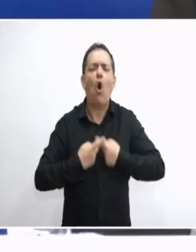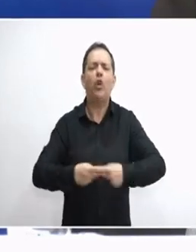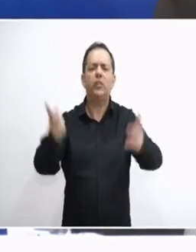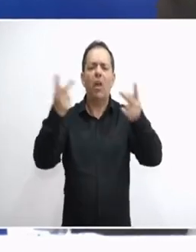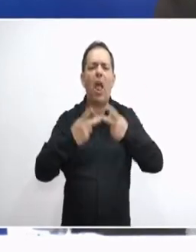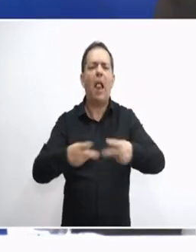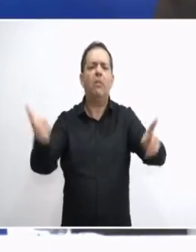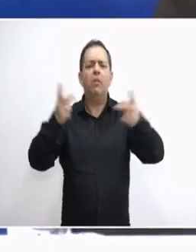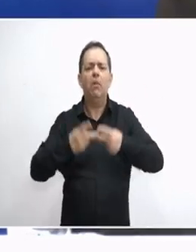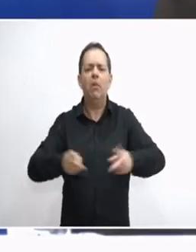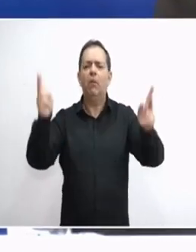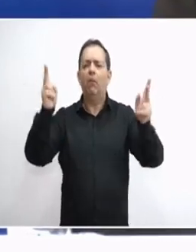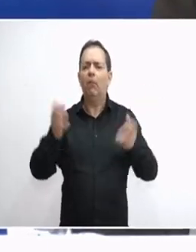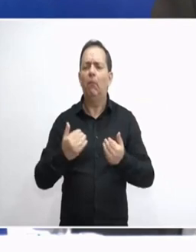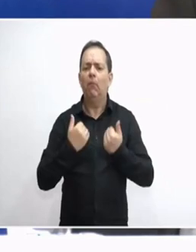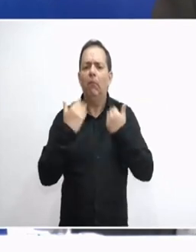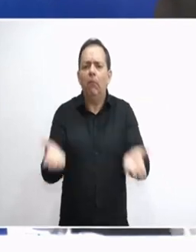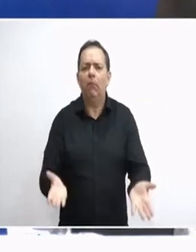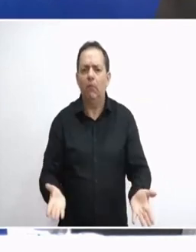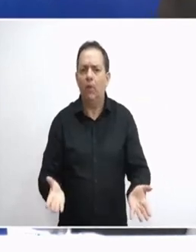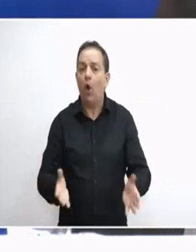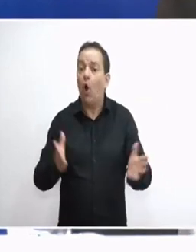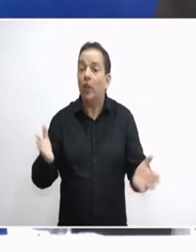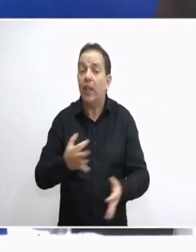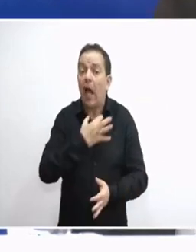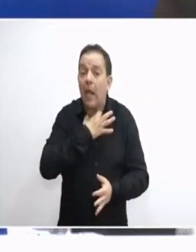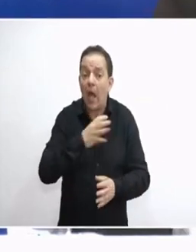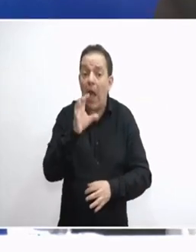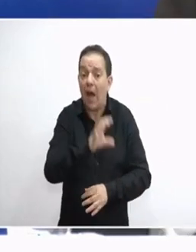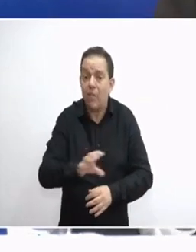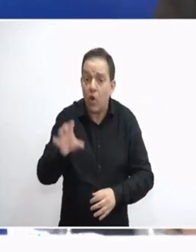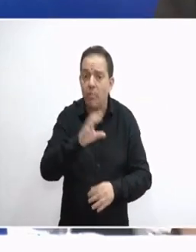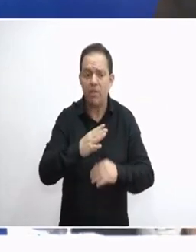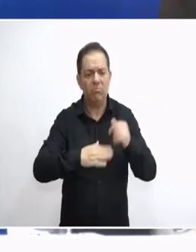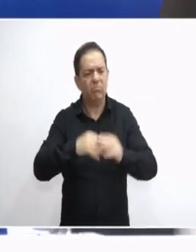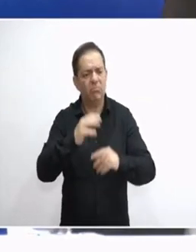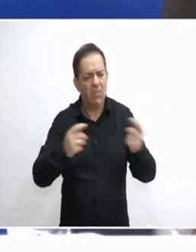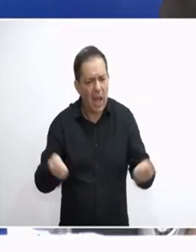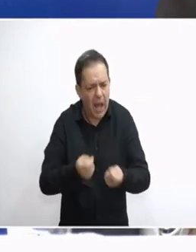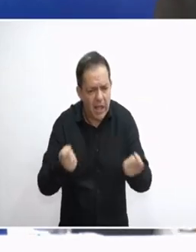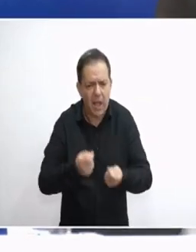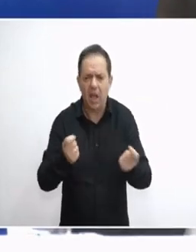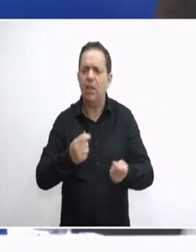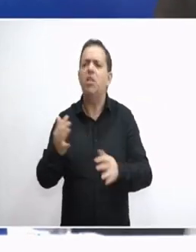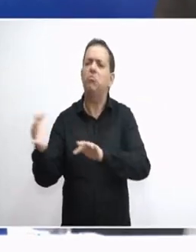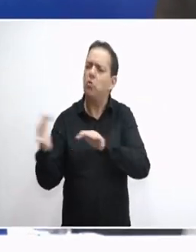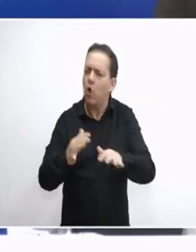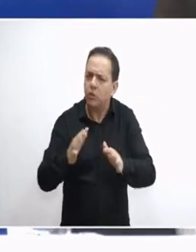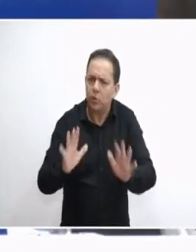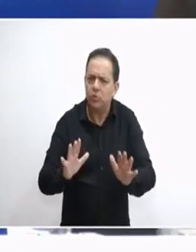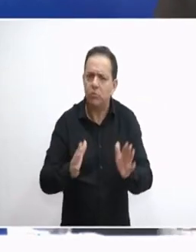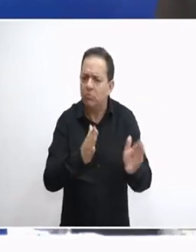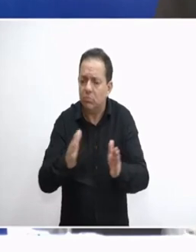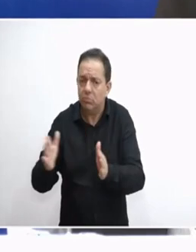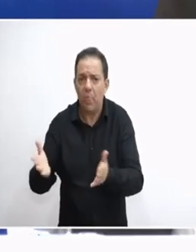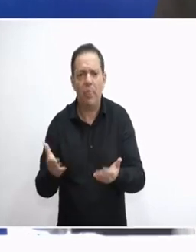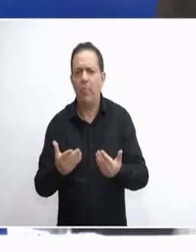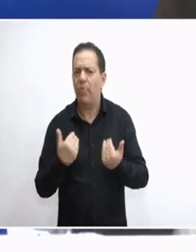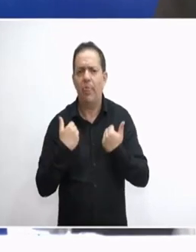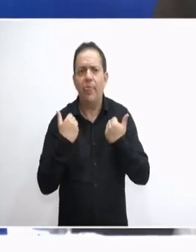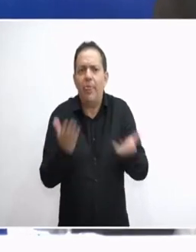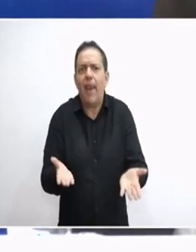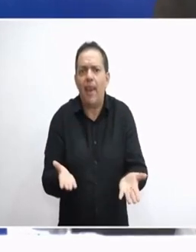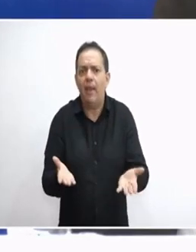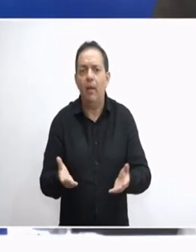προσανατογισμού ή οποιδήποτε ανάγκες έχει η Ευρώπη για να κατασκευάσει κάποια έργα ή να δεχτεί κάποιο κόσμο. Βλέπουμε λοιπόν ορδές από